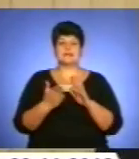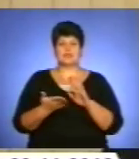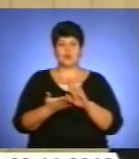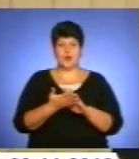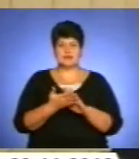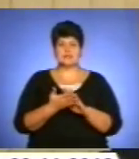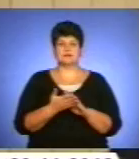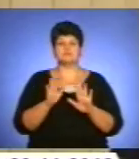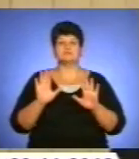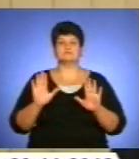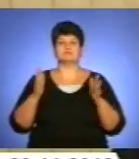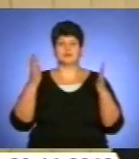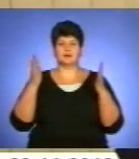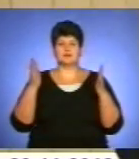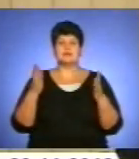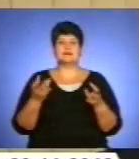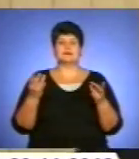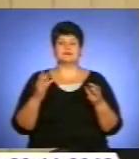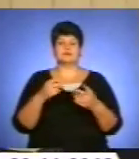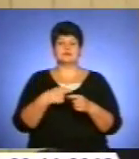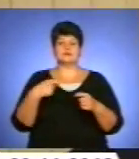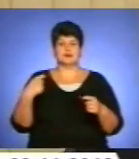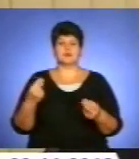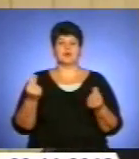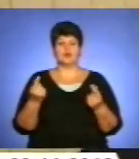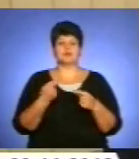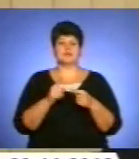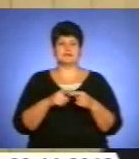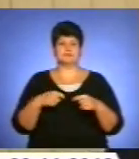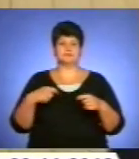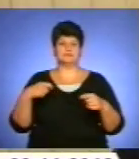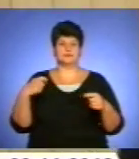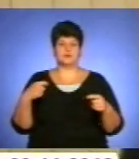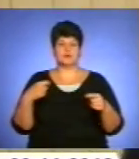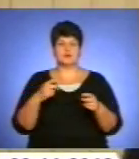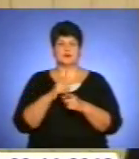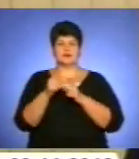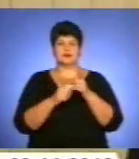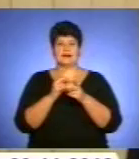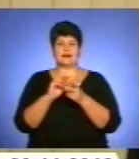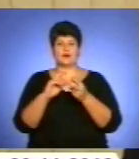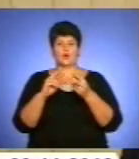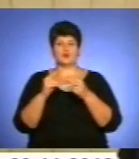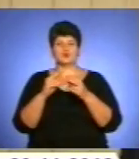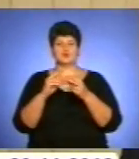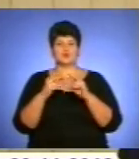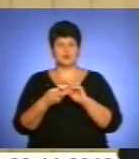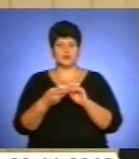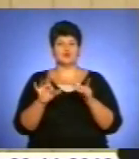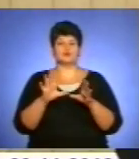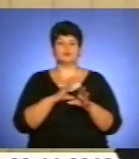статися. Тобто затримка коштів, значить затримка або розтягування реконструкції, що привело до